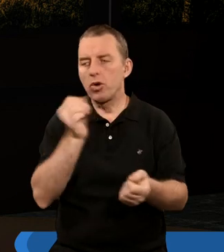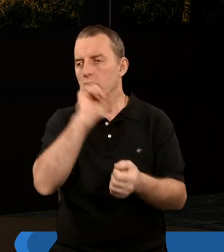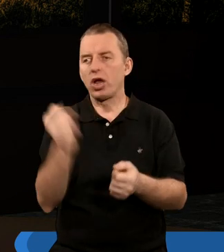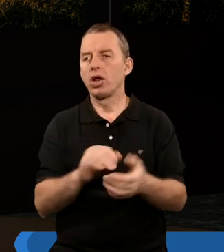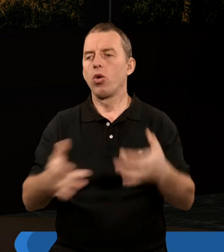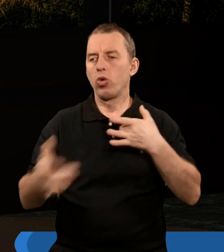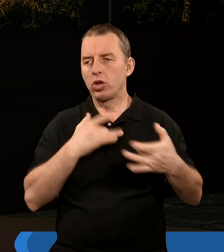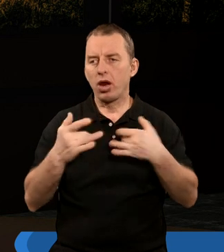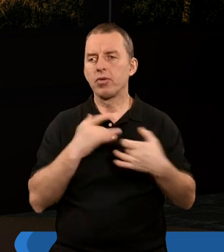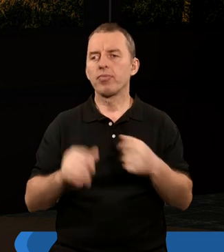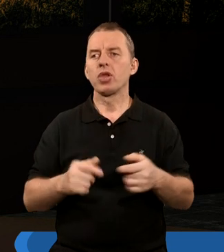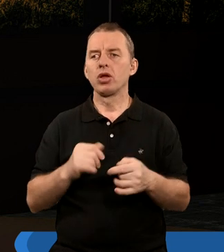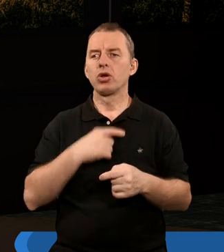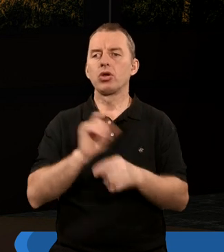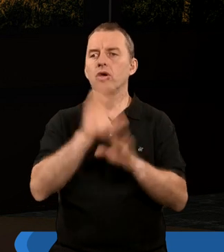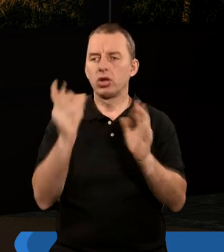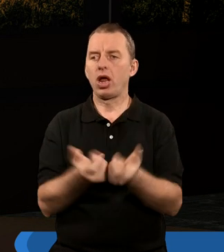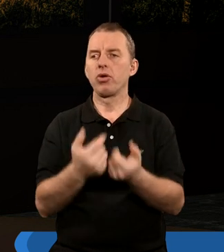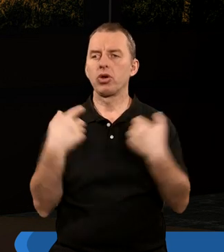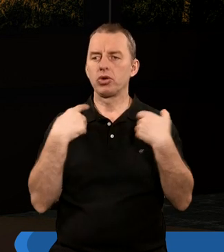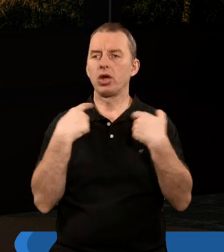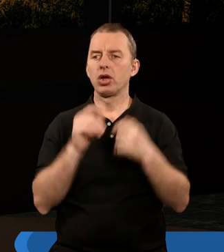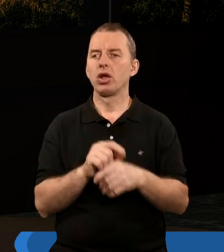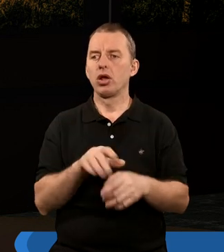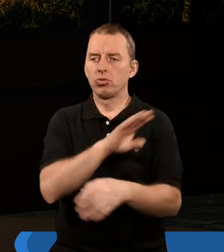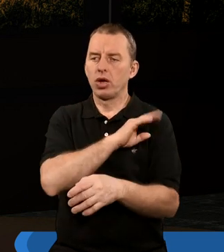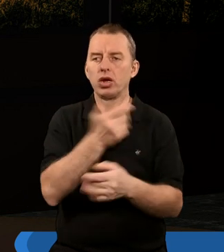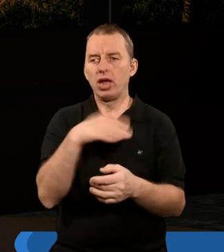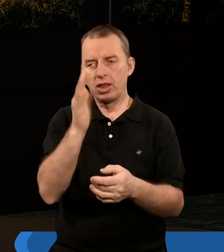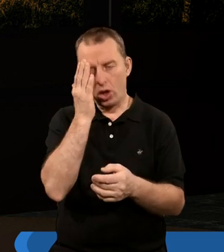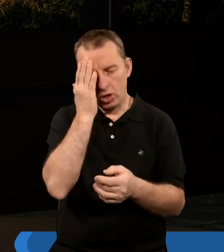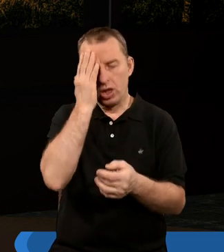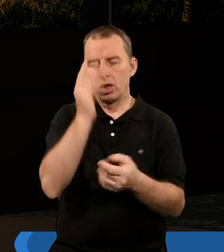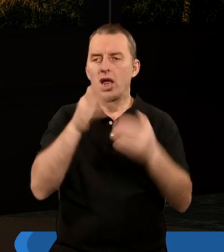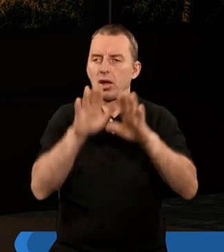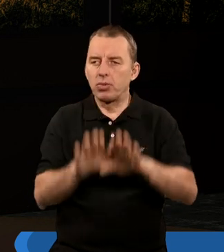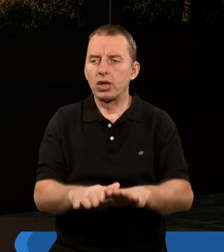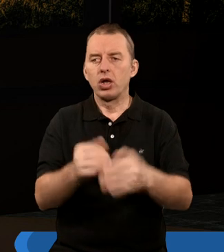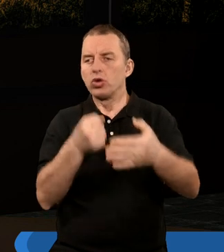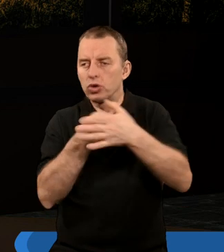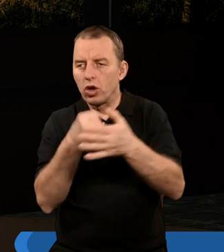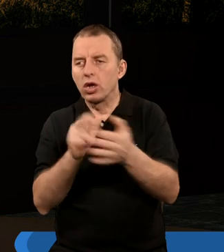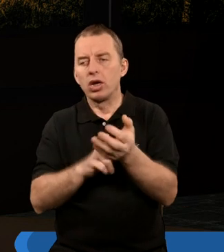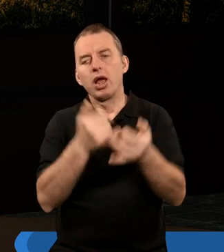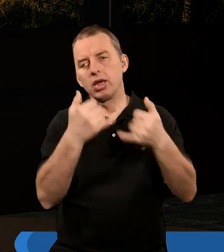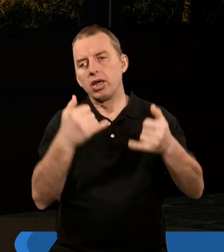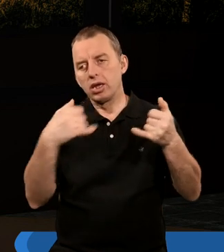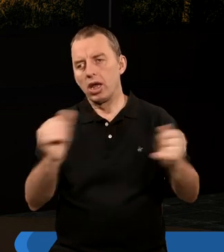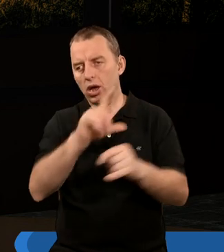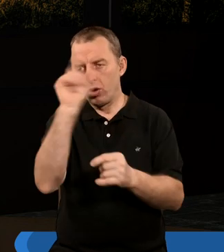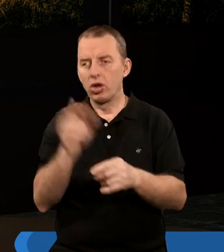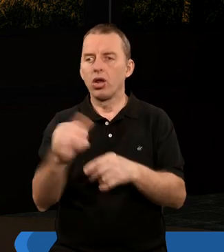żadnych utrapień, zdrowie i krzepkie ich jest ciało, no i śmiertelników nie doznają, nie spadają na nich ciosy, jak na innych ludzi.